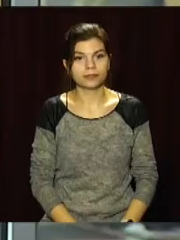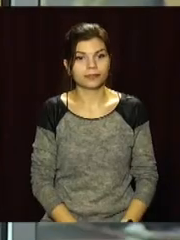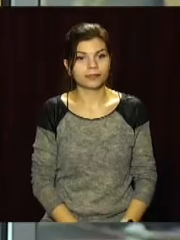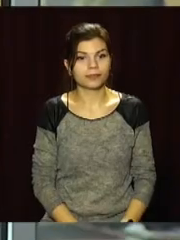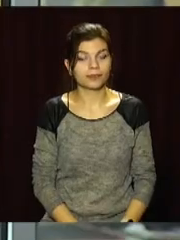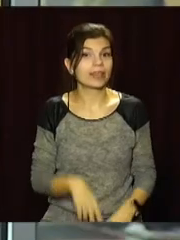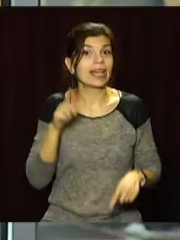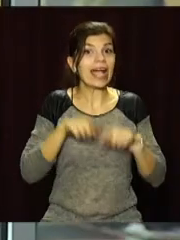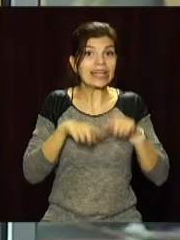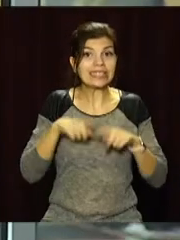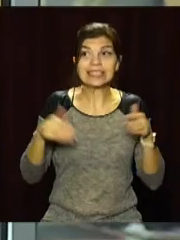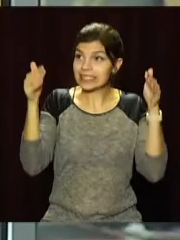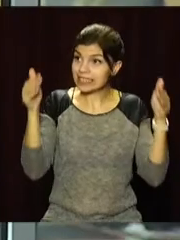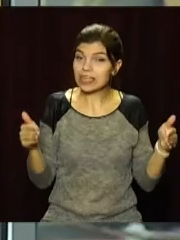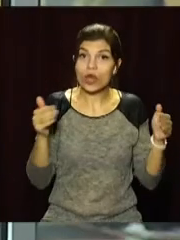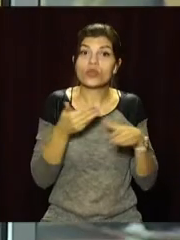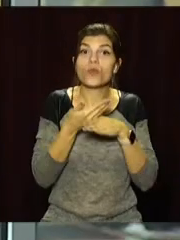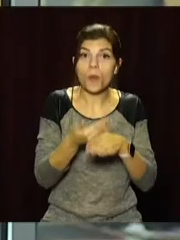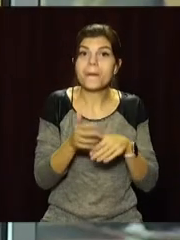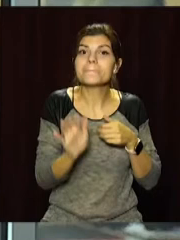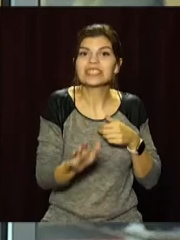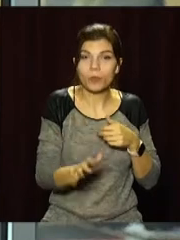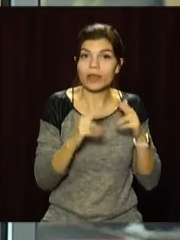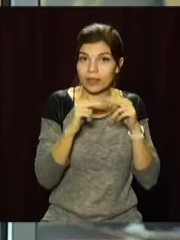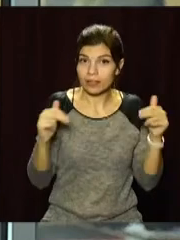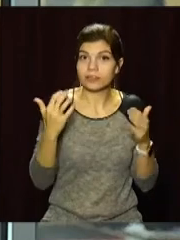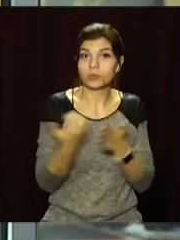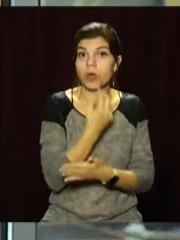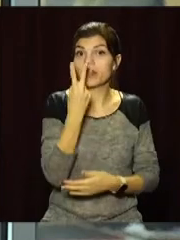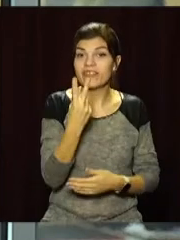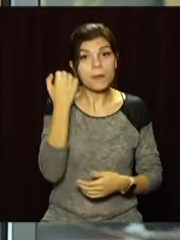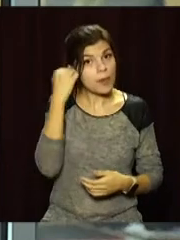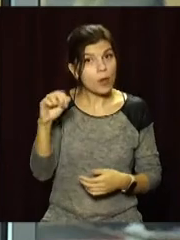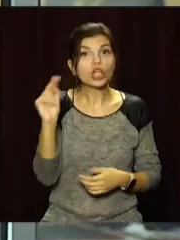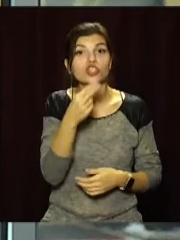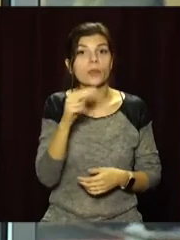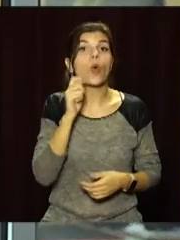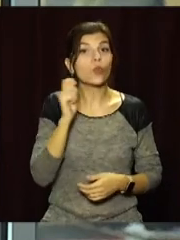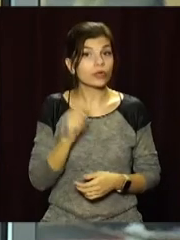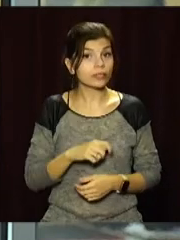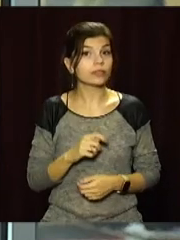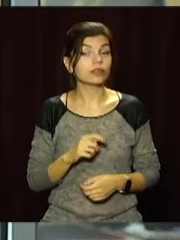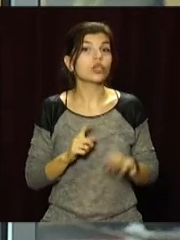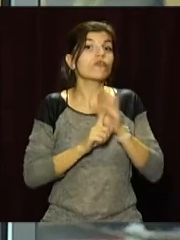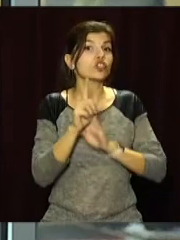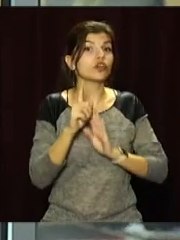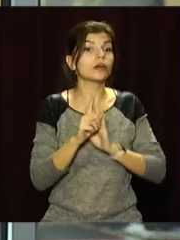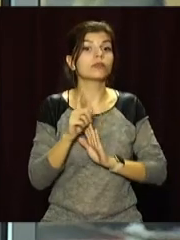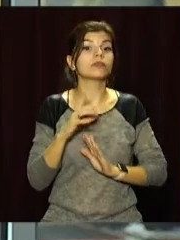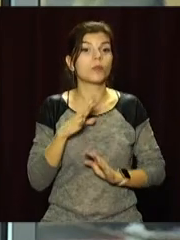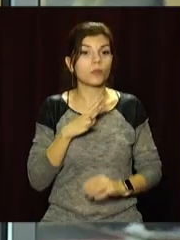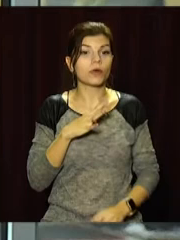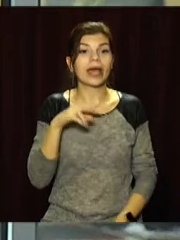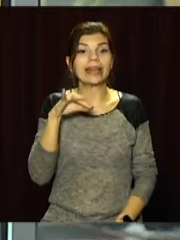Рідні стіни допомогли. Баскетболісти Дніпра здобули дві перемоги на Чемпіонаті України. Спочатку підопічні